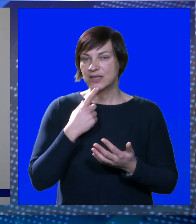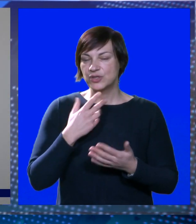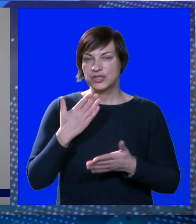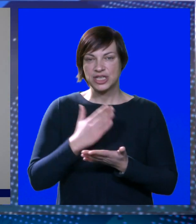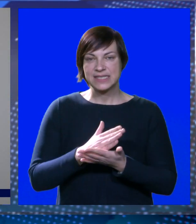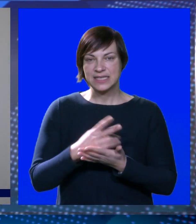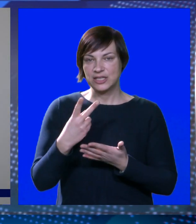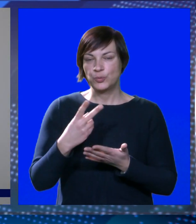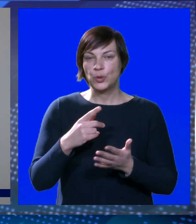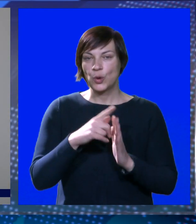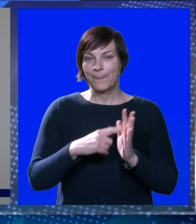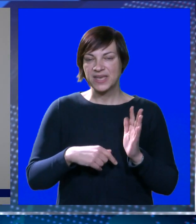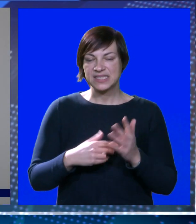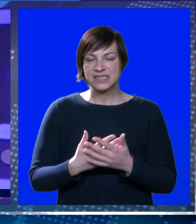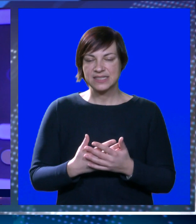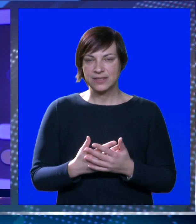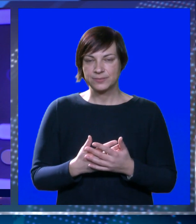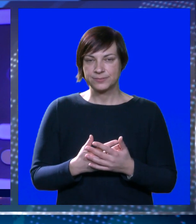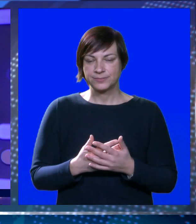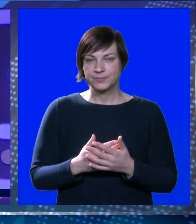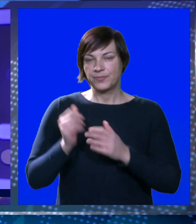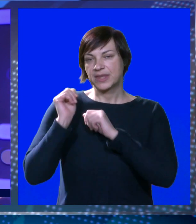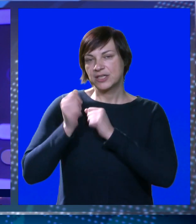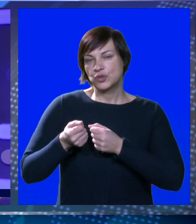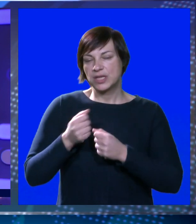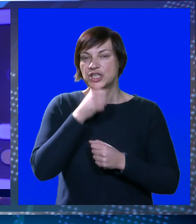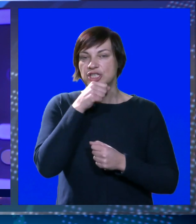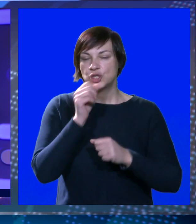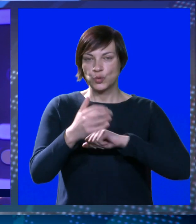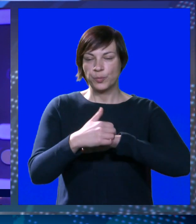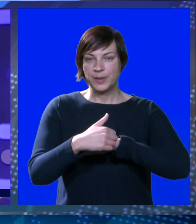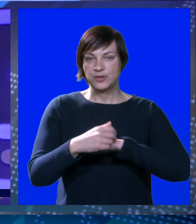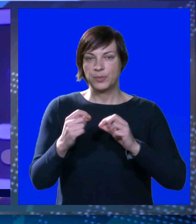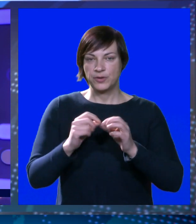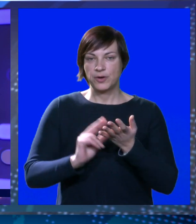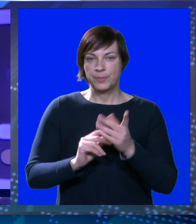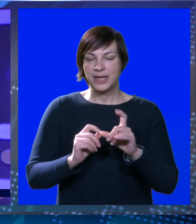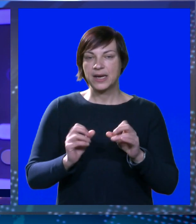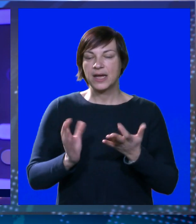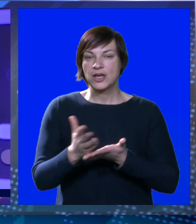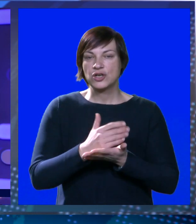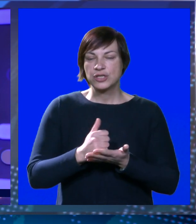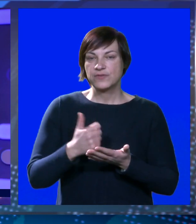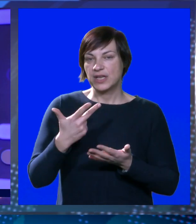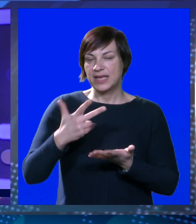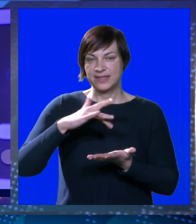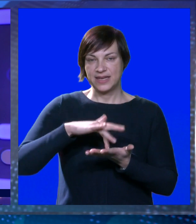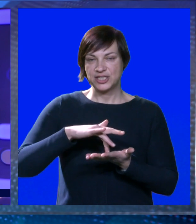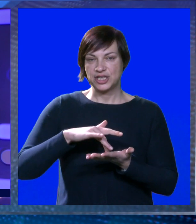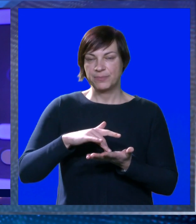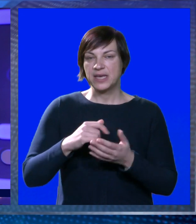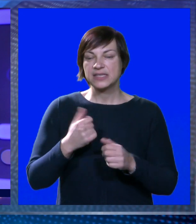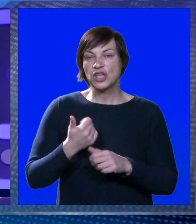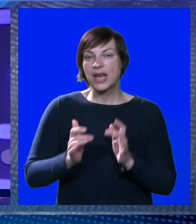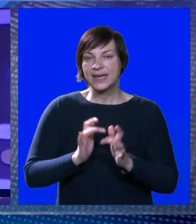održati sredina ovog drugog mjeseca. Đudašica župe Dubrovačke Iva Oberan ostvarila je brončanu medalju na